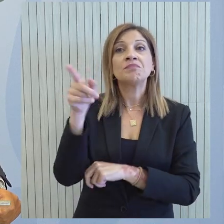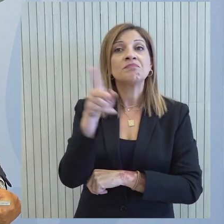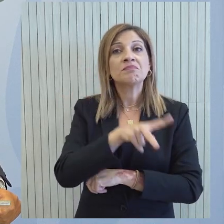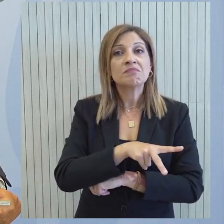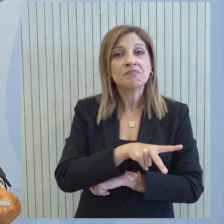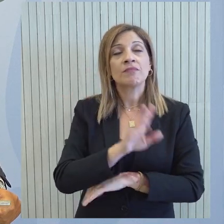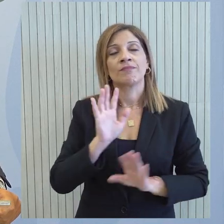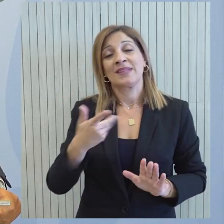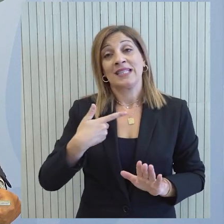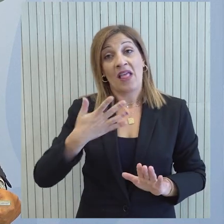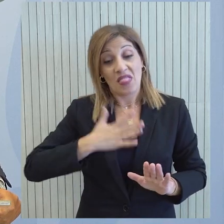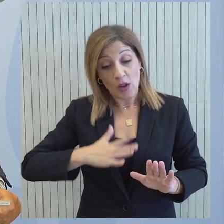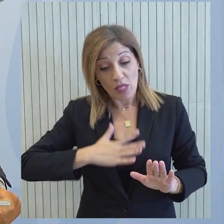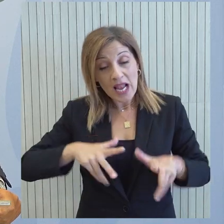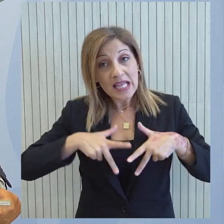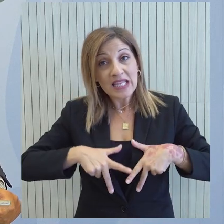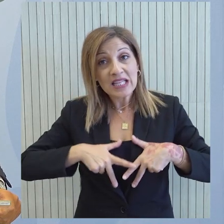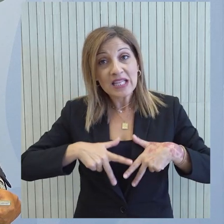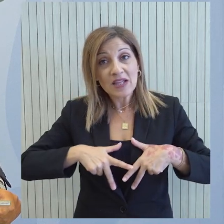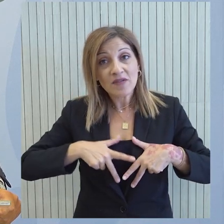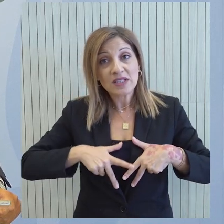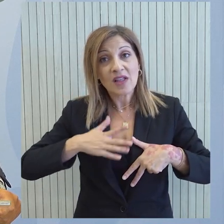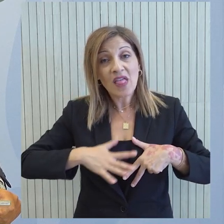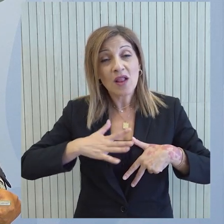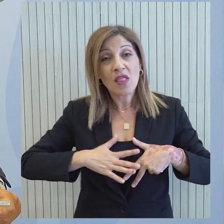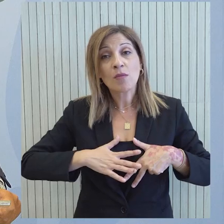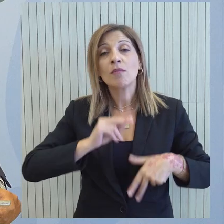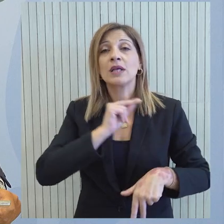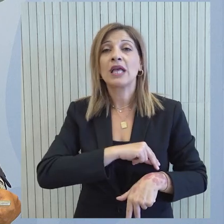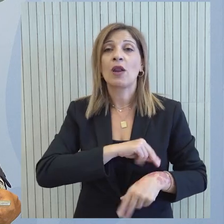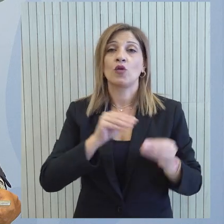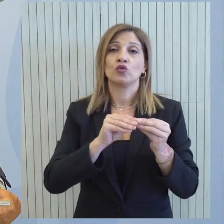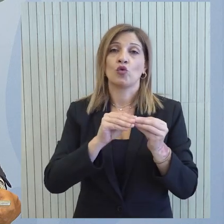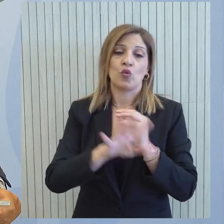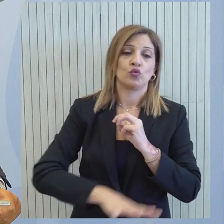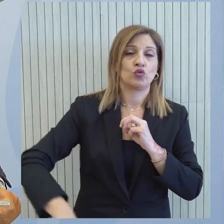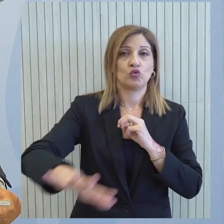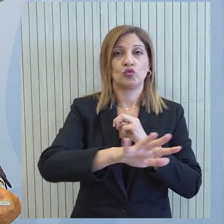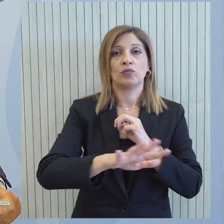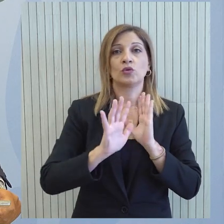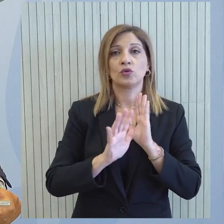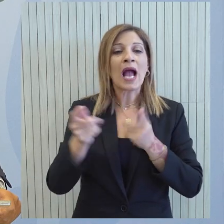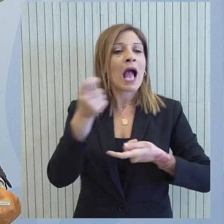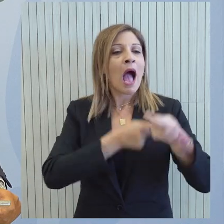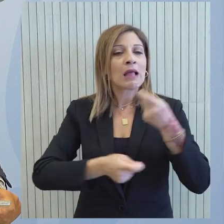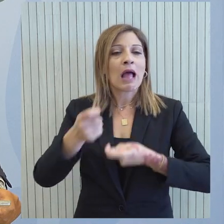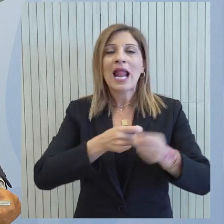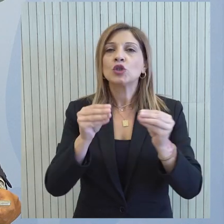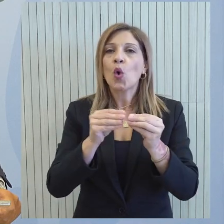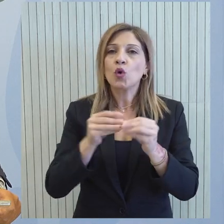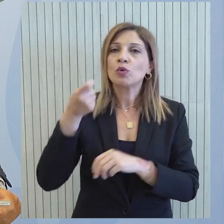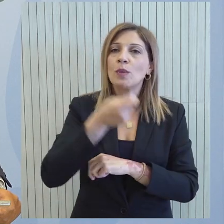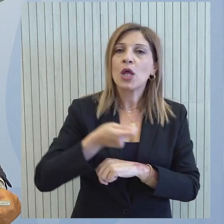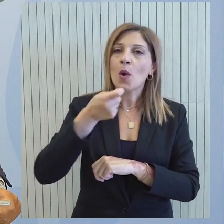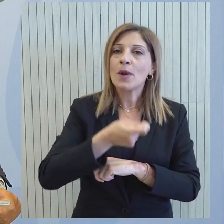Κοιτάξτε, αυτό που επιθυμούμε ως κυβέρνηση, μεταλαμβάνω είναι το όφελος του Κύπρου καταναλωτή Αυτό είναι το μοναδικό που επιθυμούμε Αυτός είναι ο